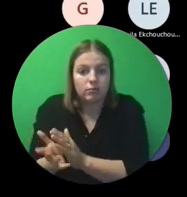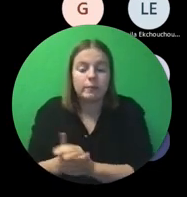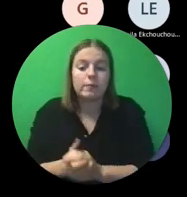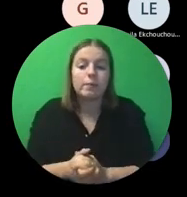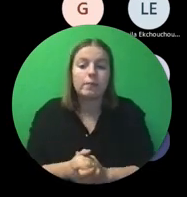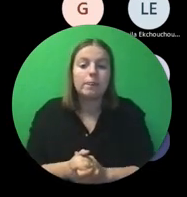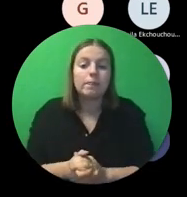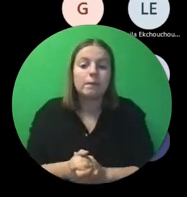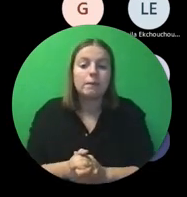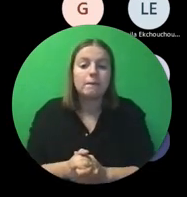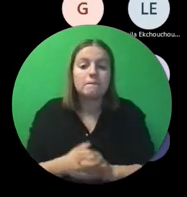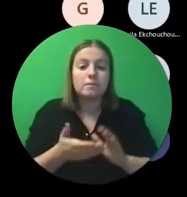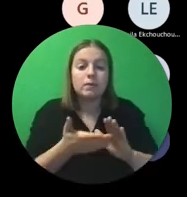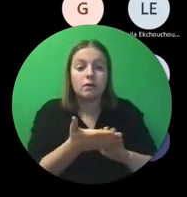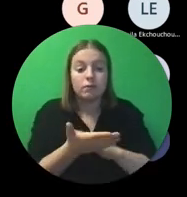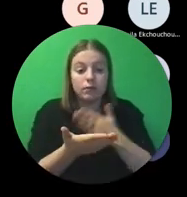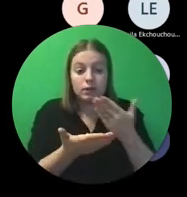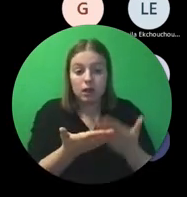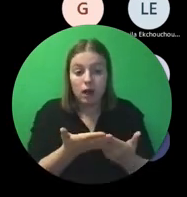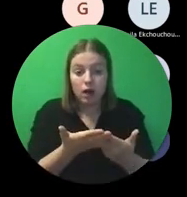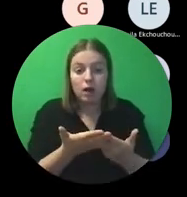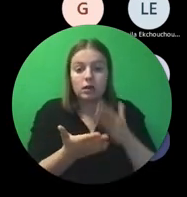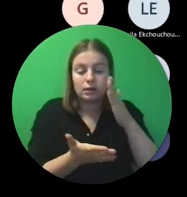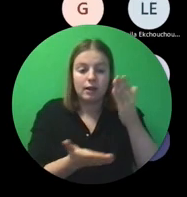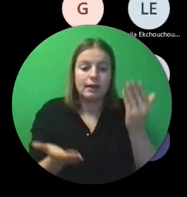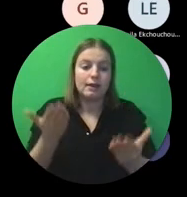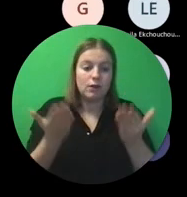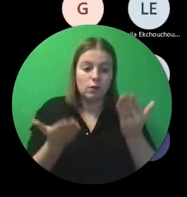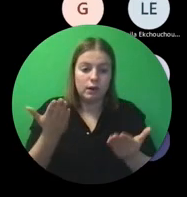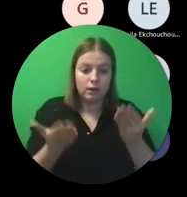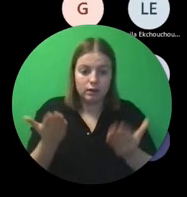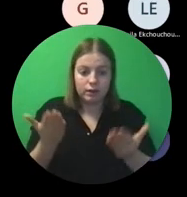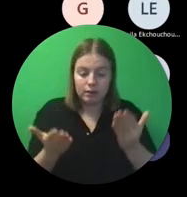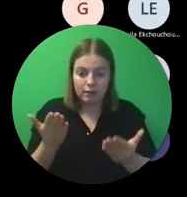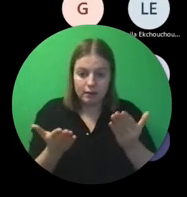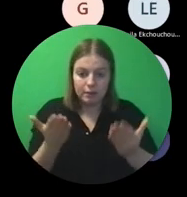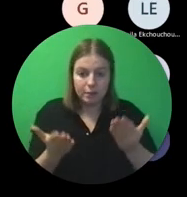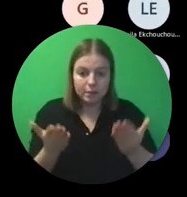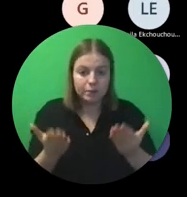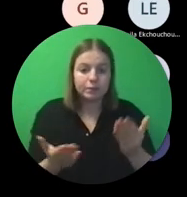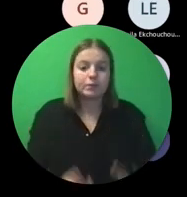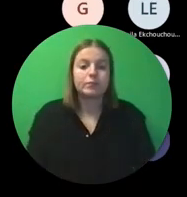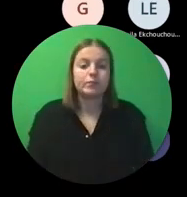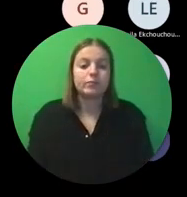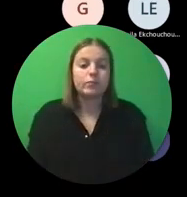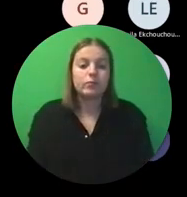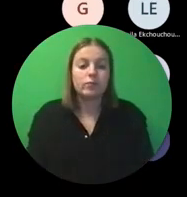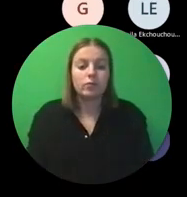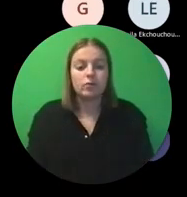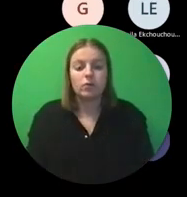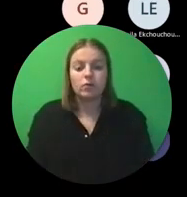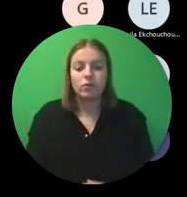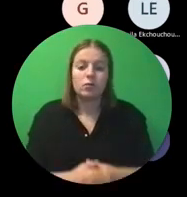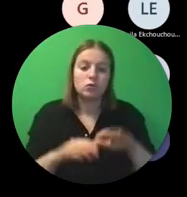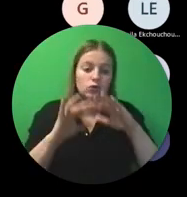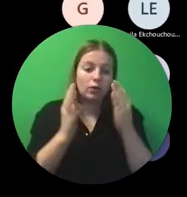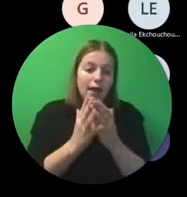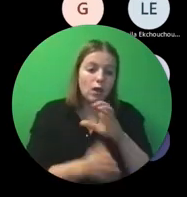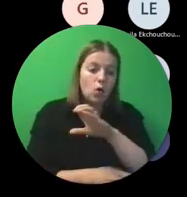Een verslag wordt geëvalueerd op honderd.